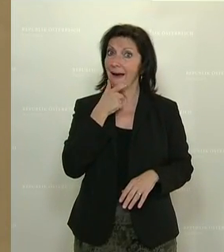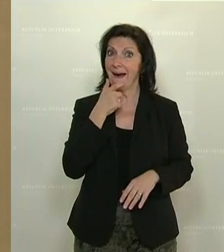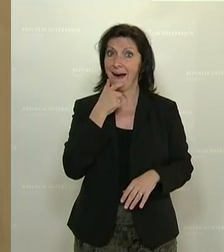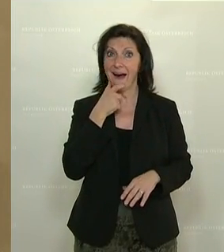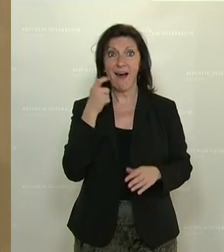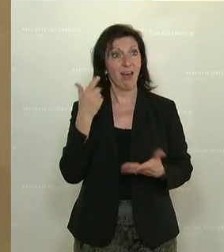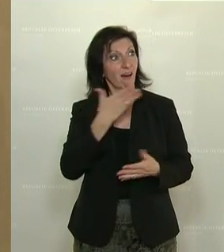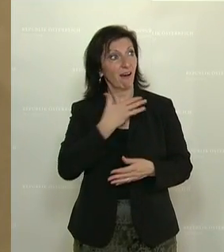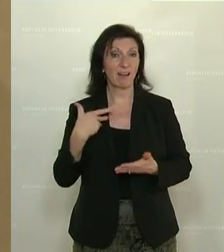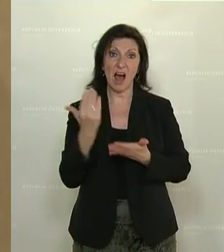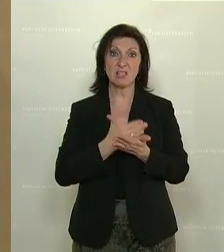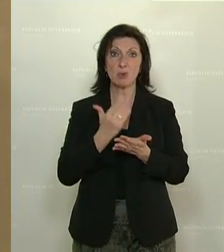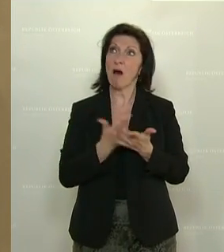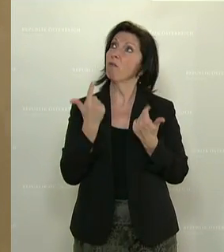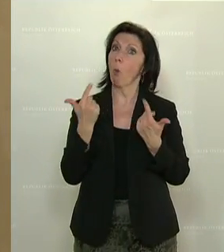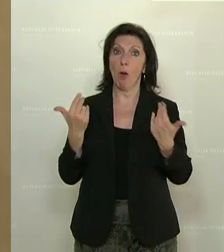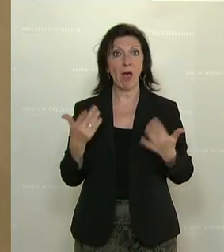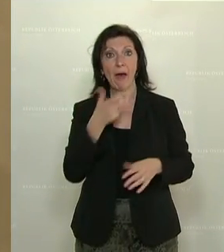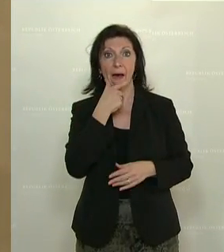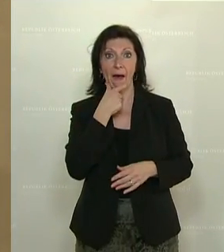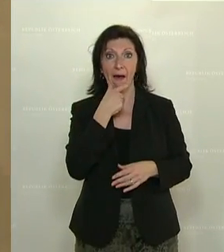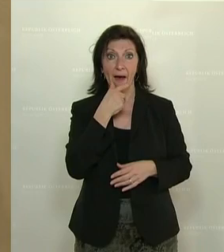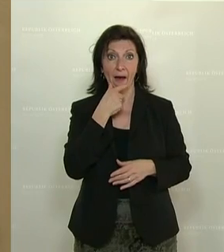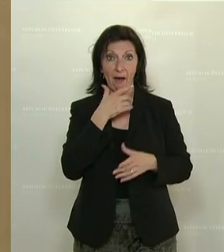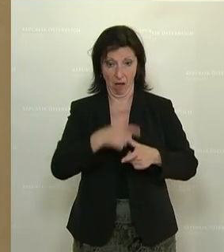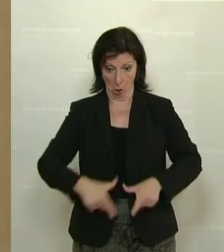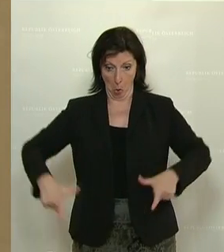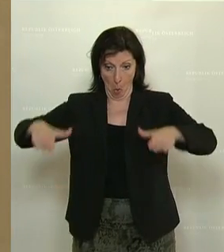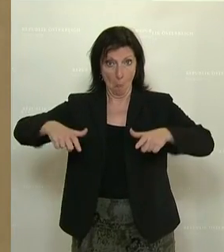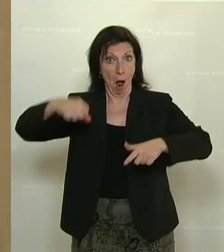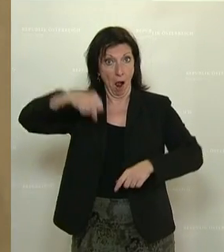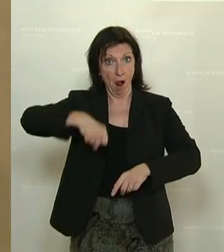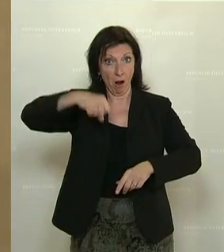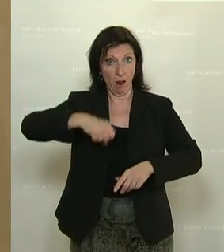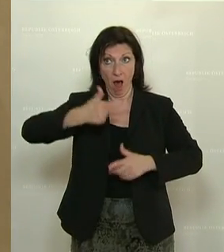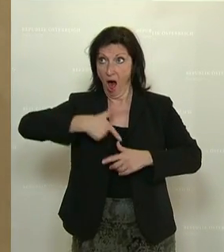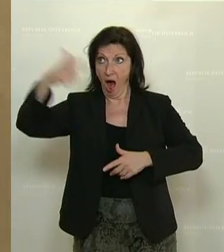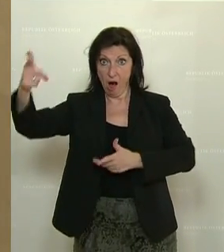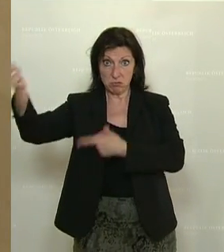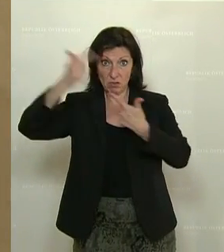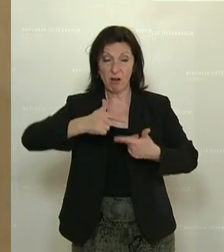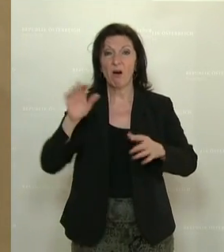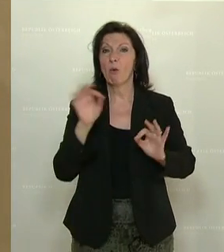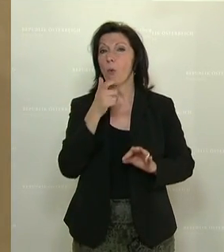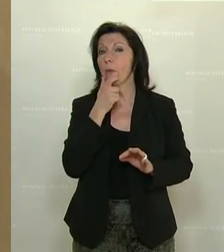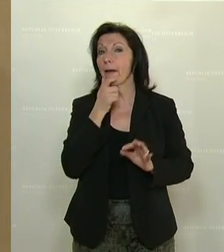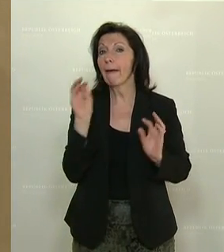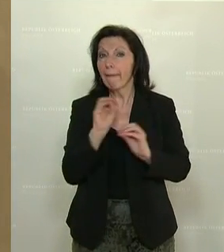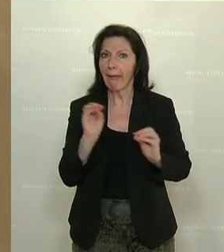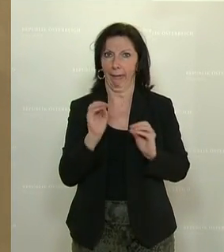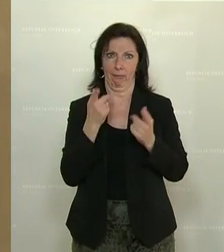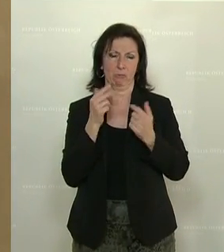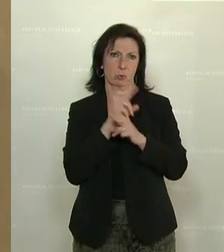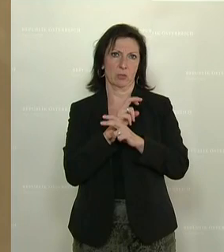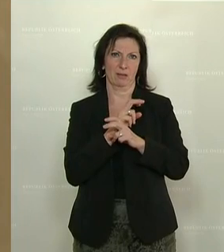Kaiserschmarrn kommen. Kommen diese aus den Großkübeln, aus dem Ausland oder sind es echte österreichische Eier? Und meine sehr geehrten Damen